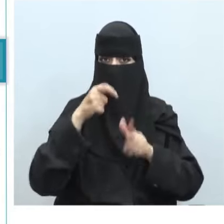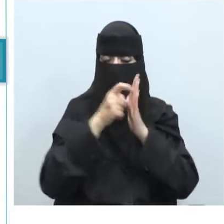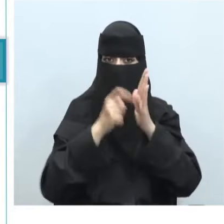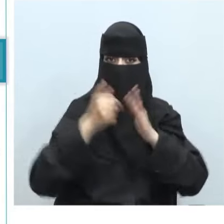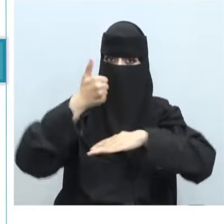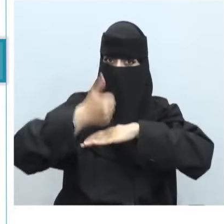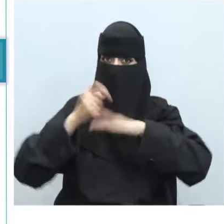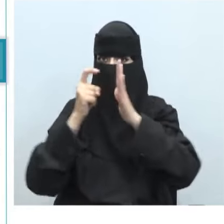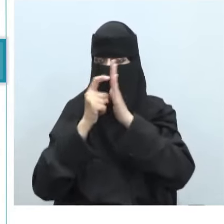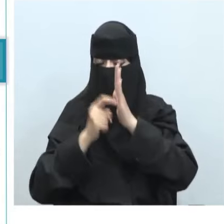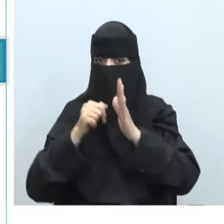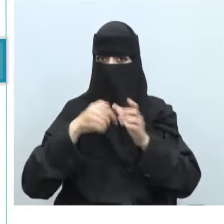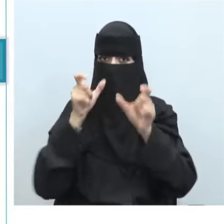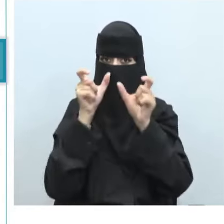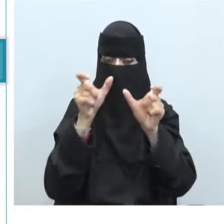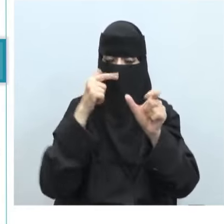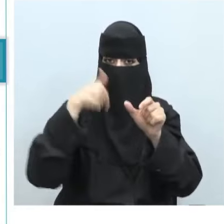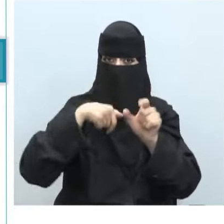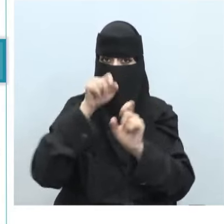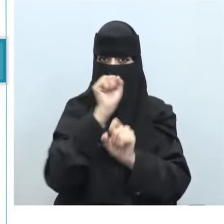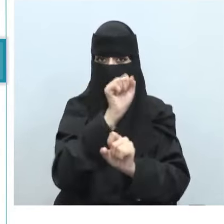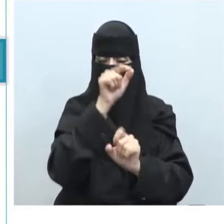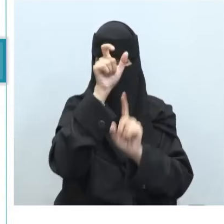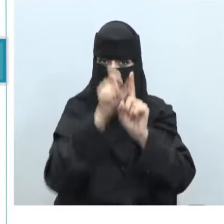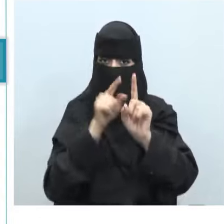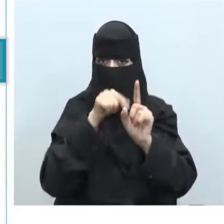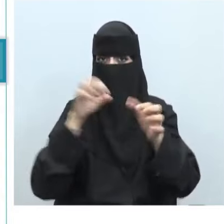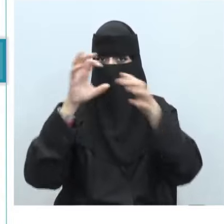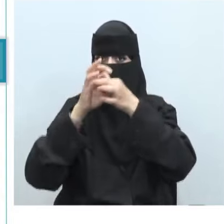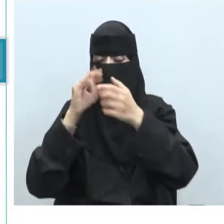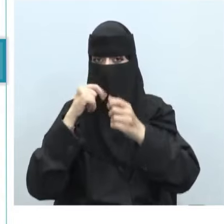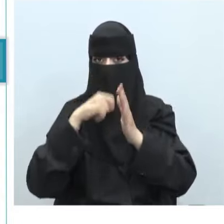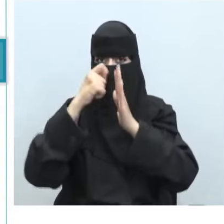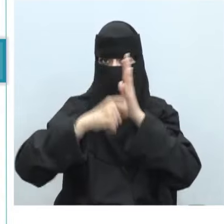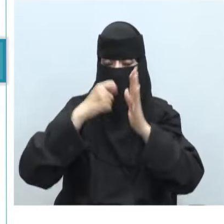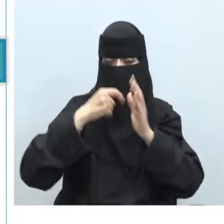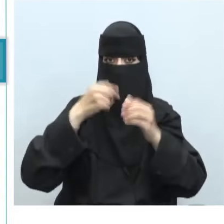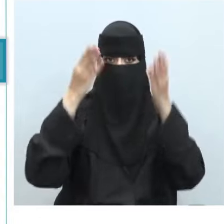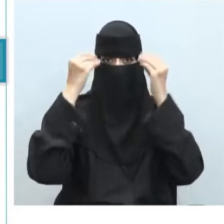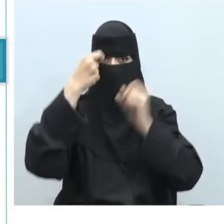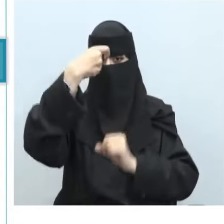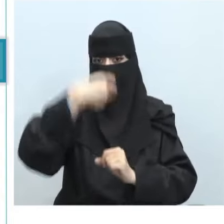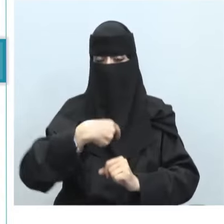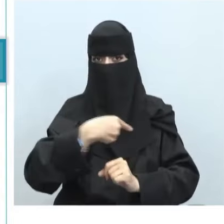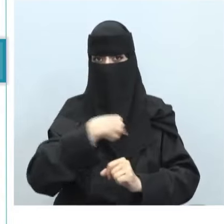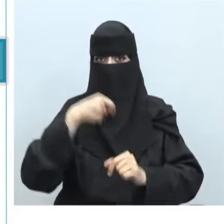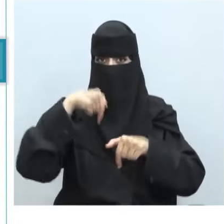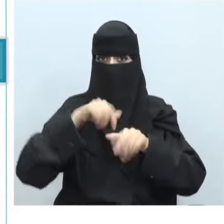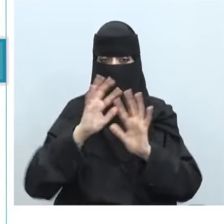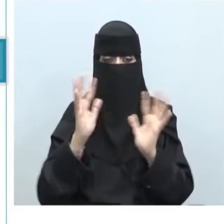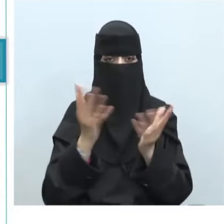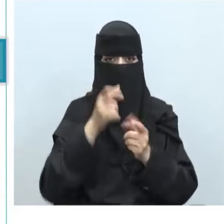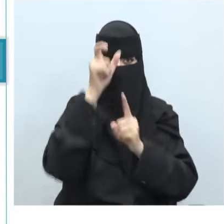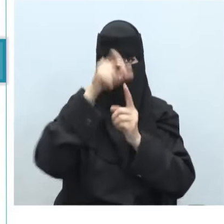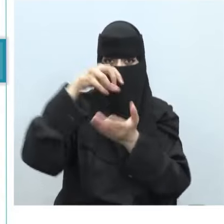الأساس القانوني لحماية حقوق الأفراد فيما يتعلق بمعالجة البيانات الشخصية من قبل جميع